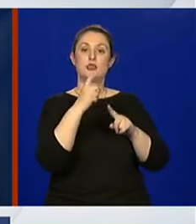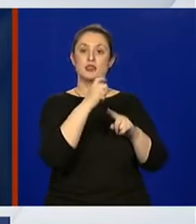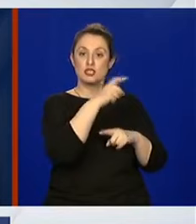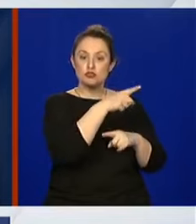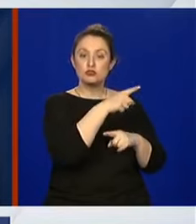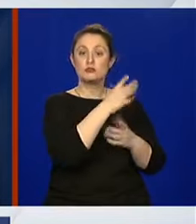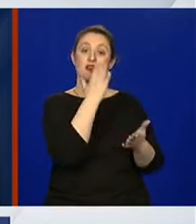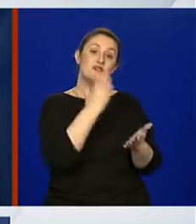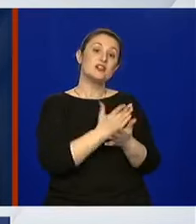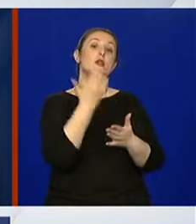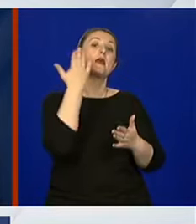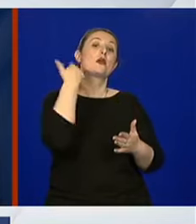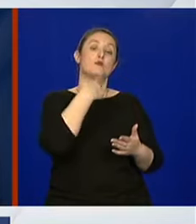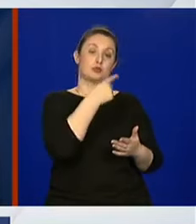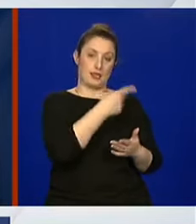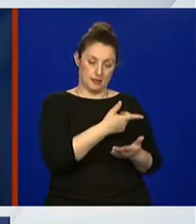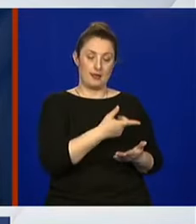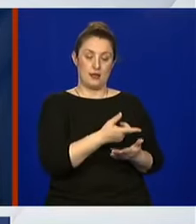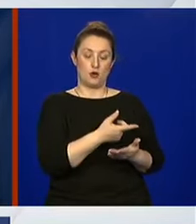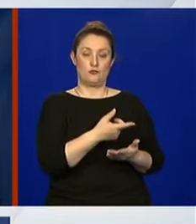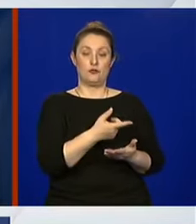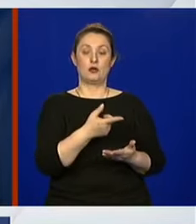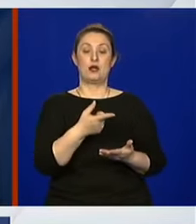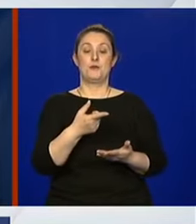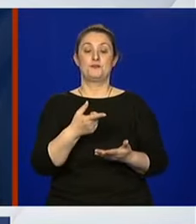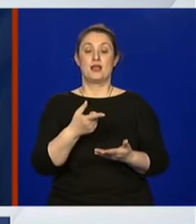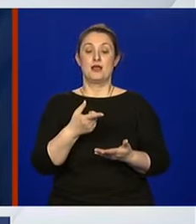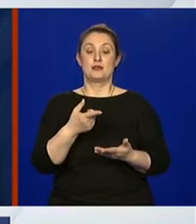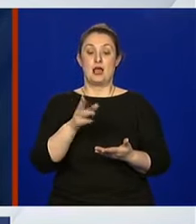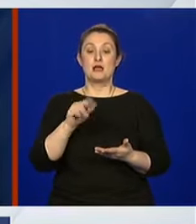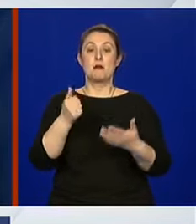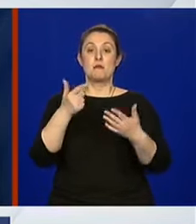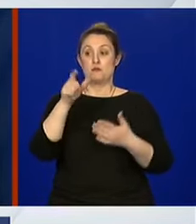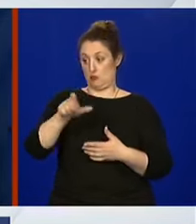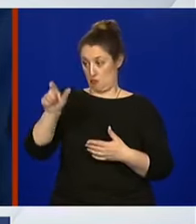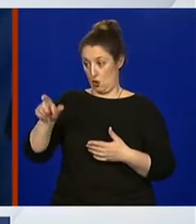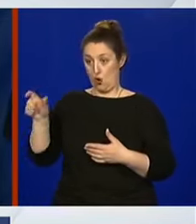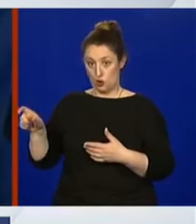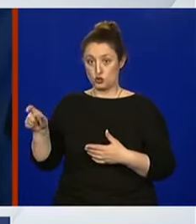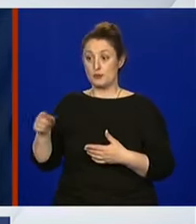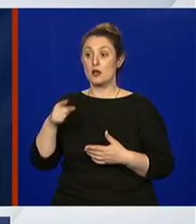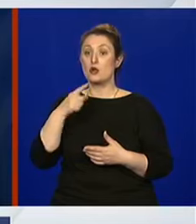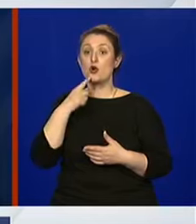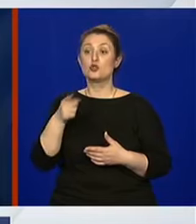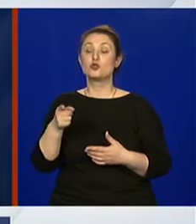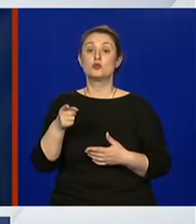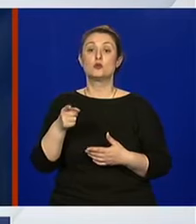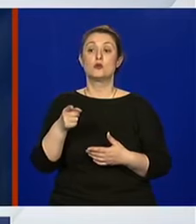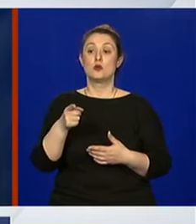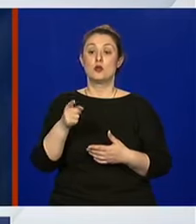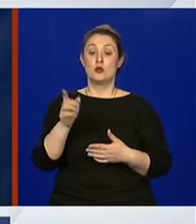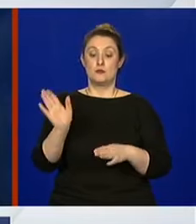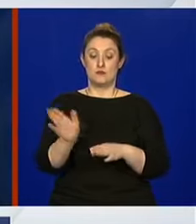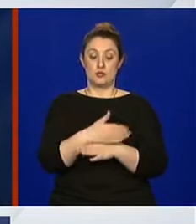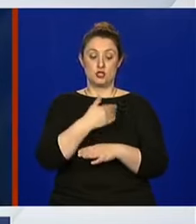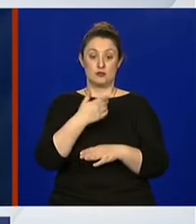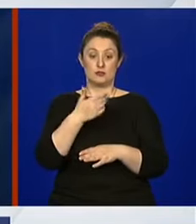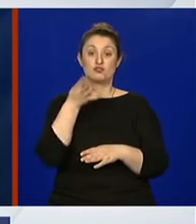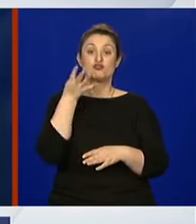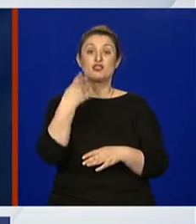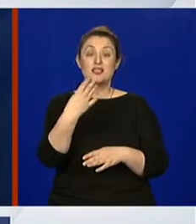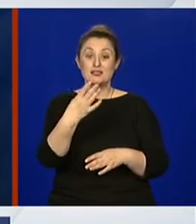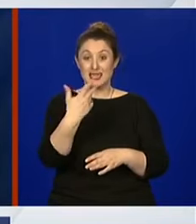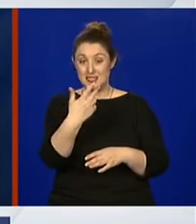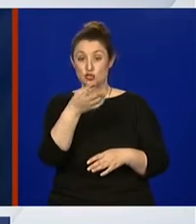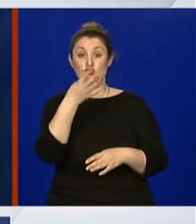puta komunicirala sa medijima i sa javnosti, da imamo osoba koje su već više od 30 i više od 40 dana